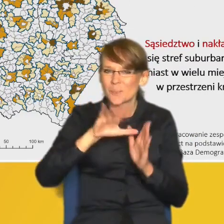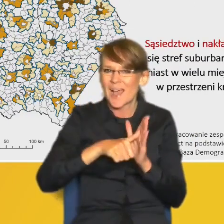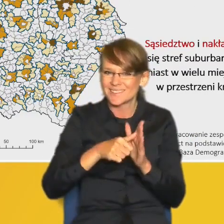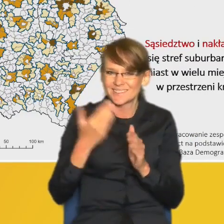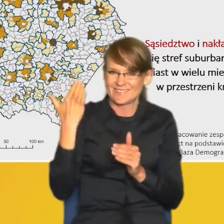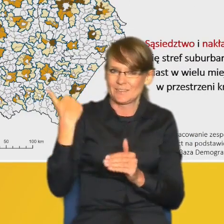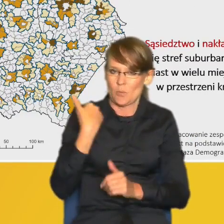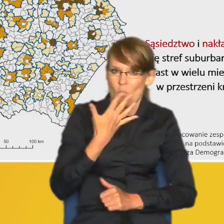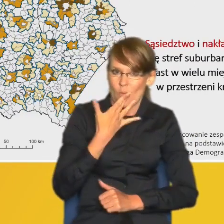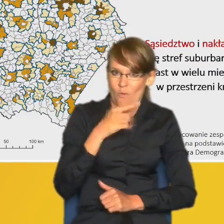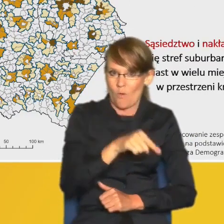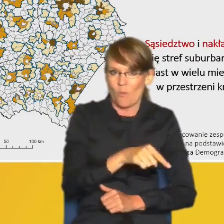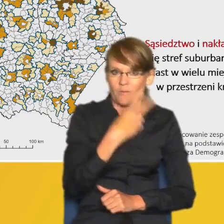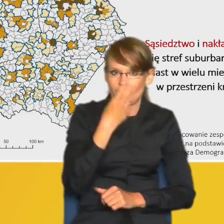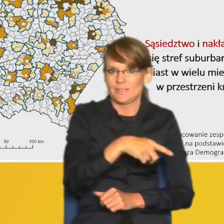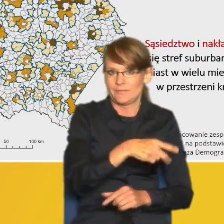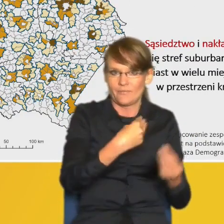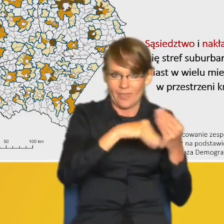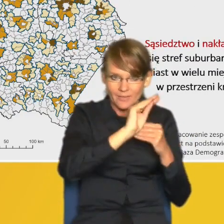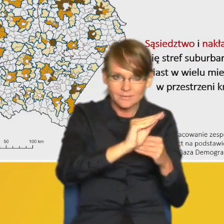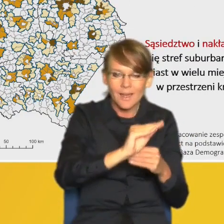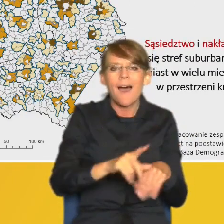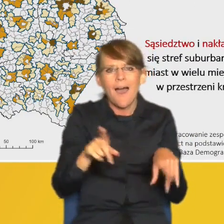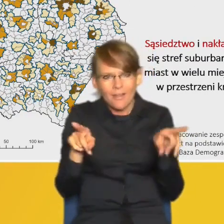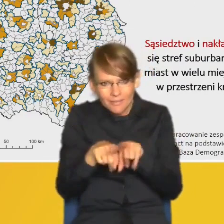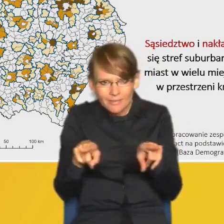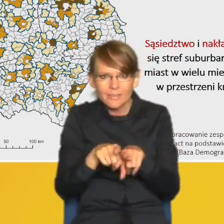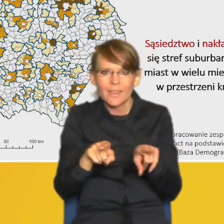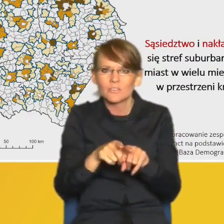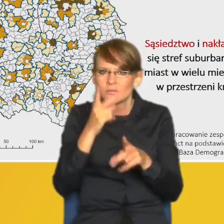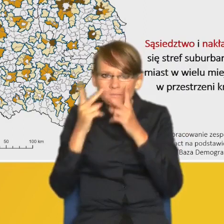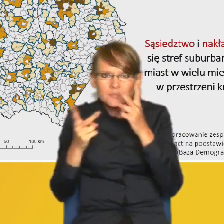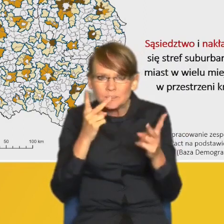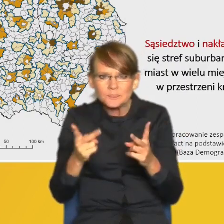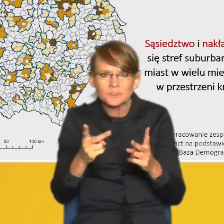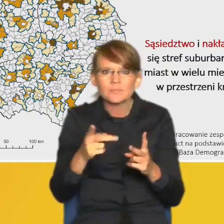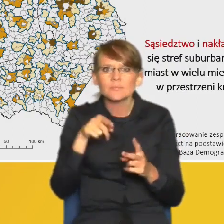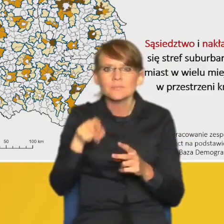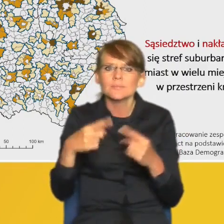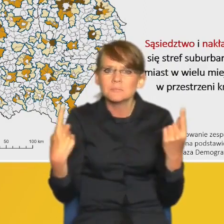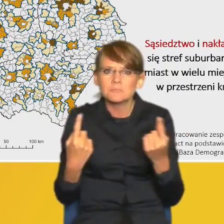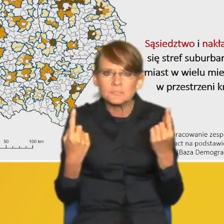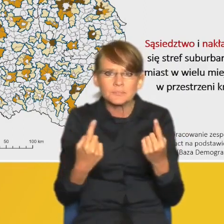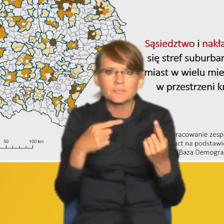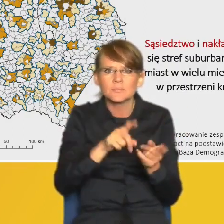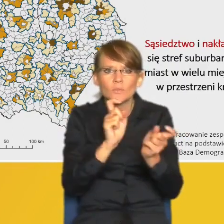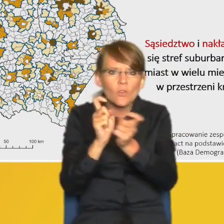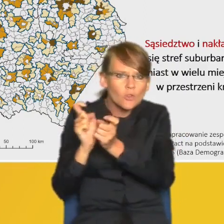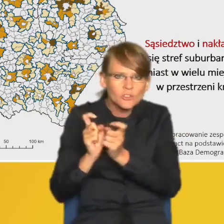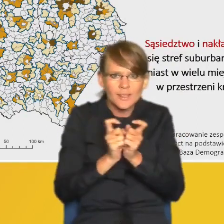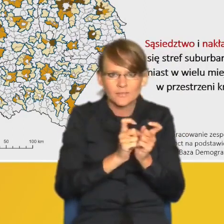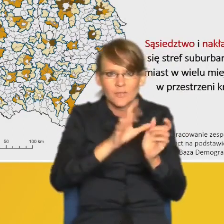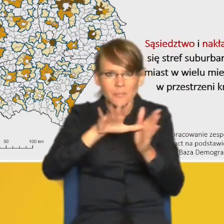wspomniałem. Ale możemy również zaobserwować pewne zjawisko sąsiedztwa i nakładania się stref suburbanizacji